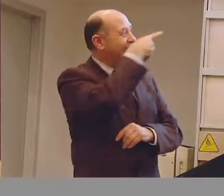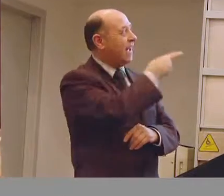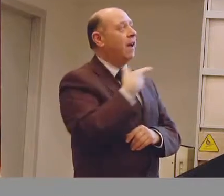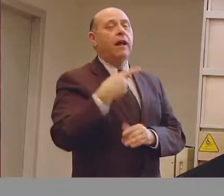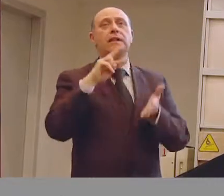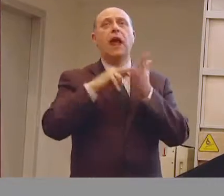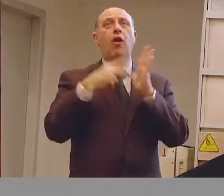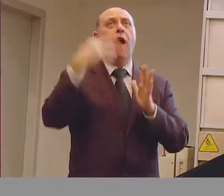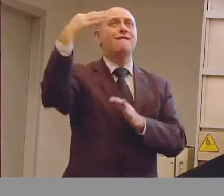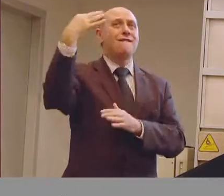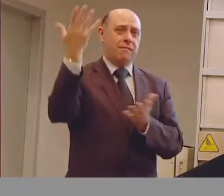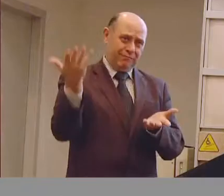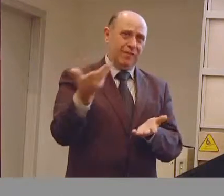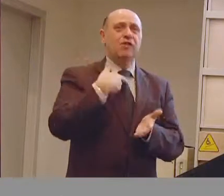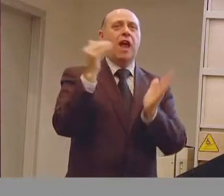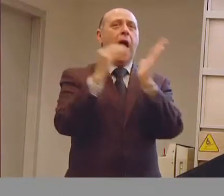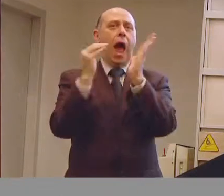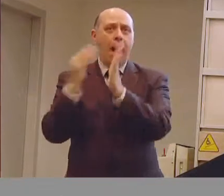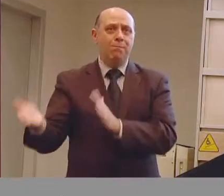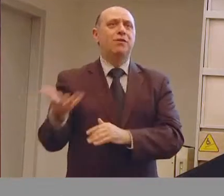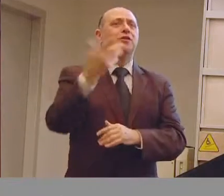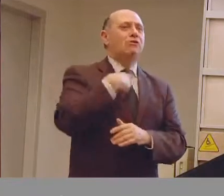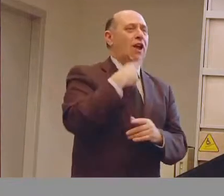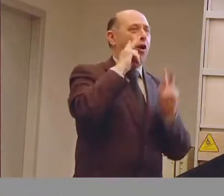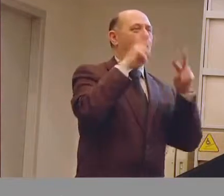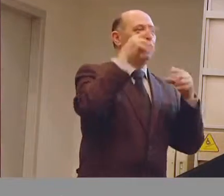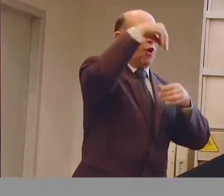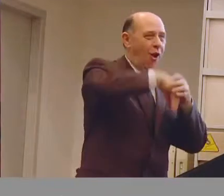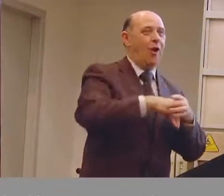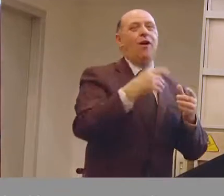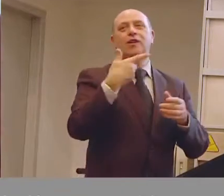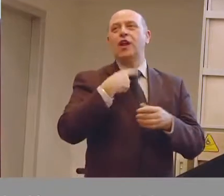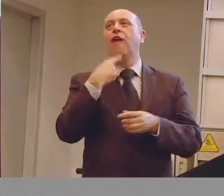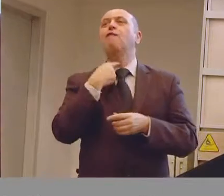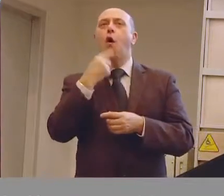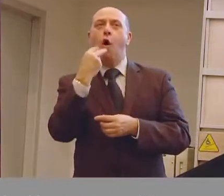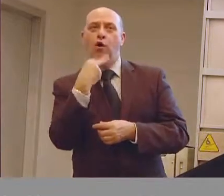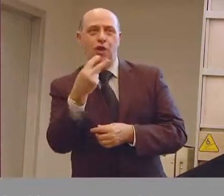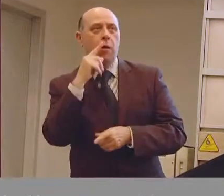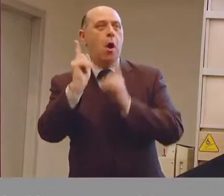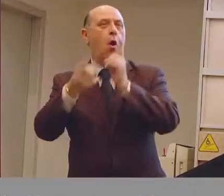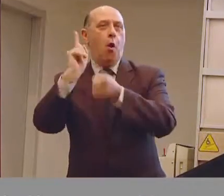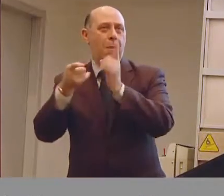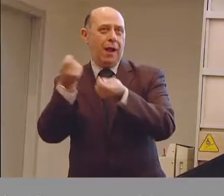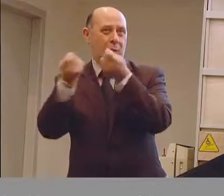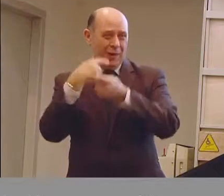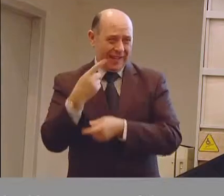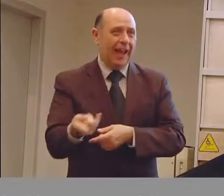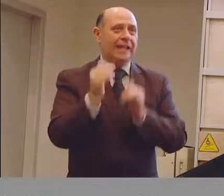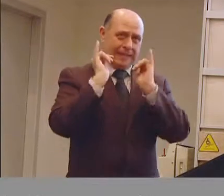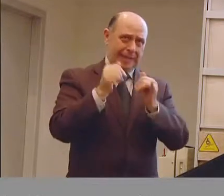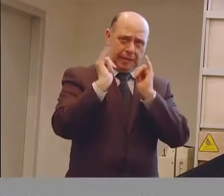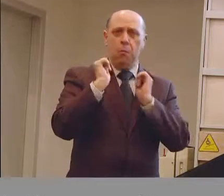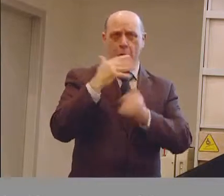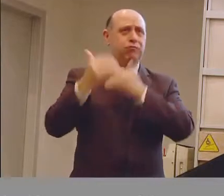tecnologia, oggi vediamo le app, vediamo il controllo ambientale, vediamo dei comandi vocali, la tecnologia va avanti ed è bene che chiaramente si vada